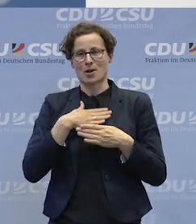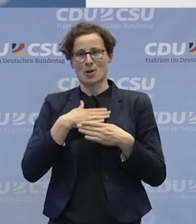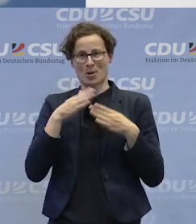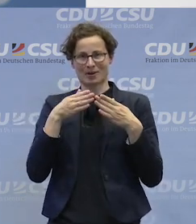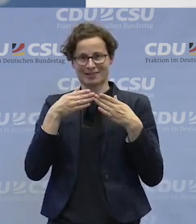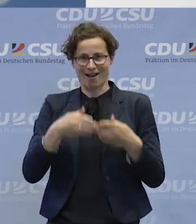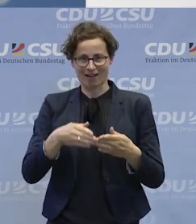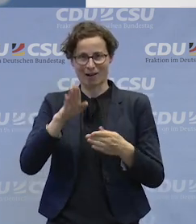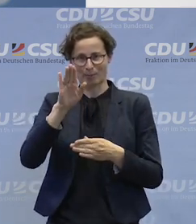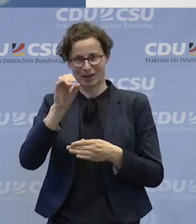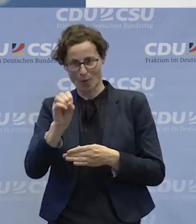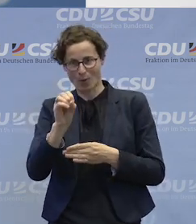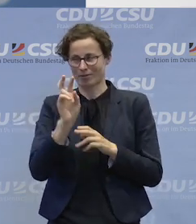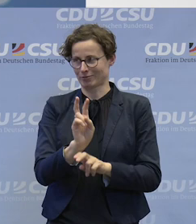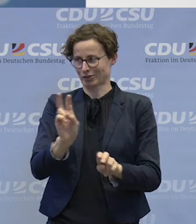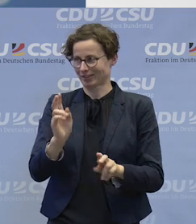vervollständigen.